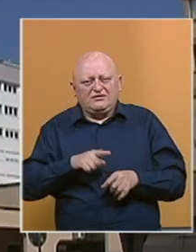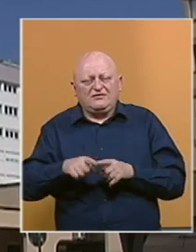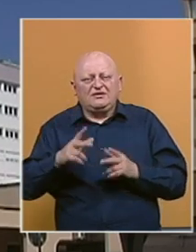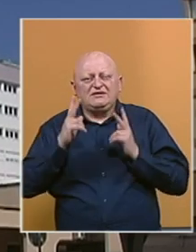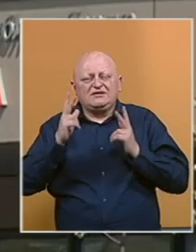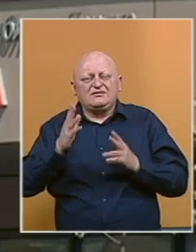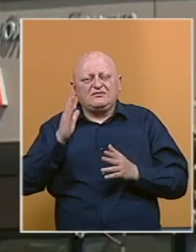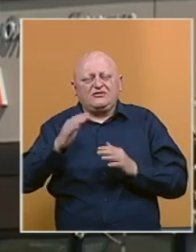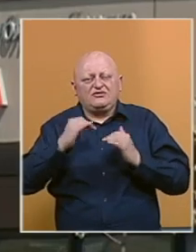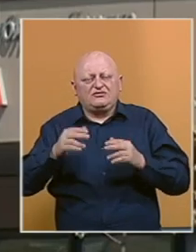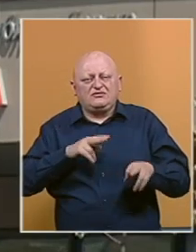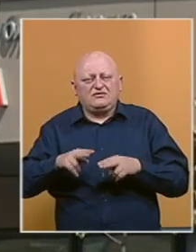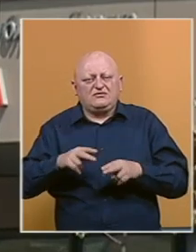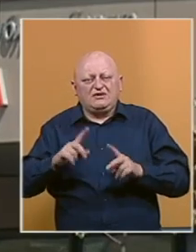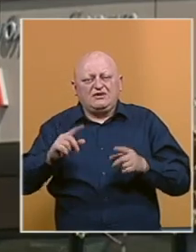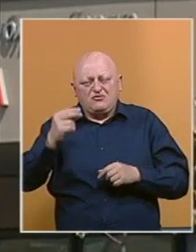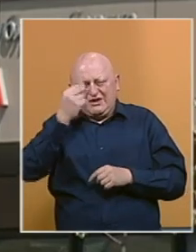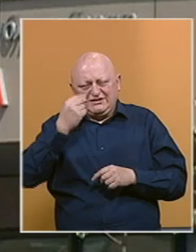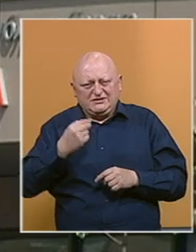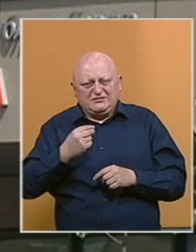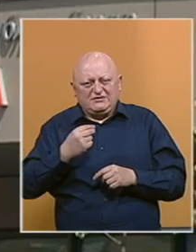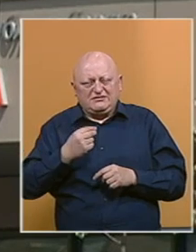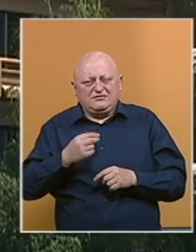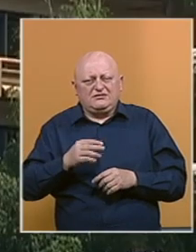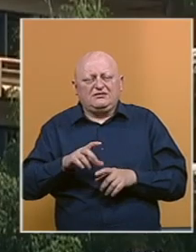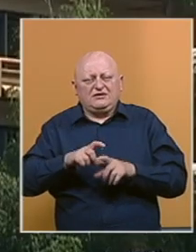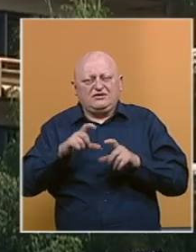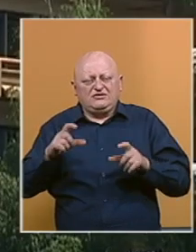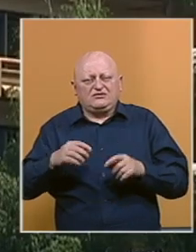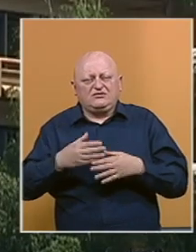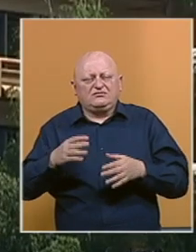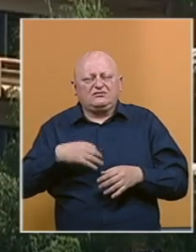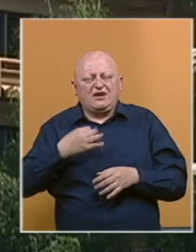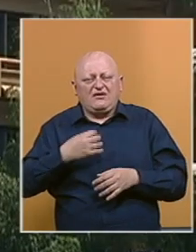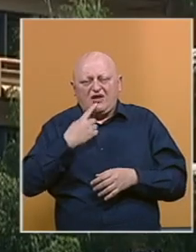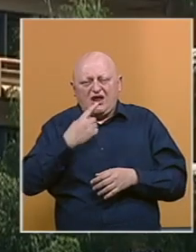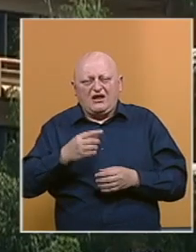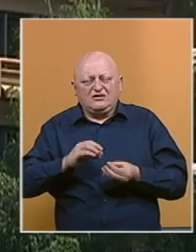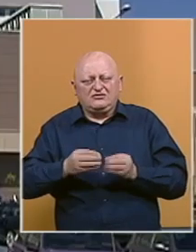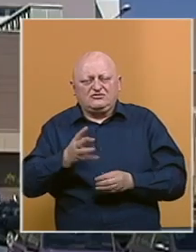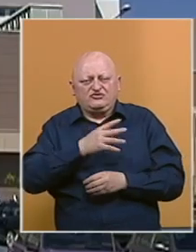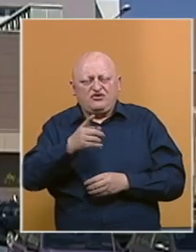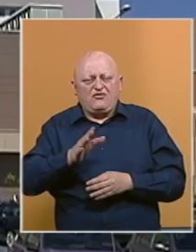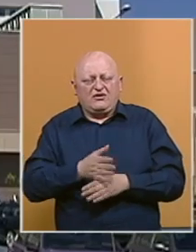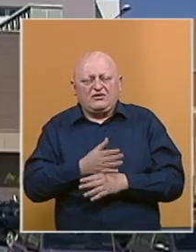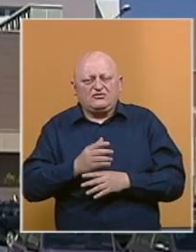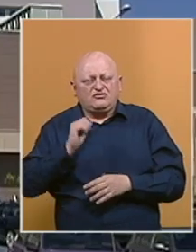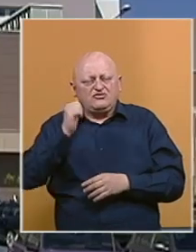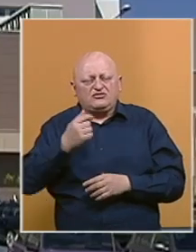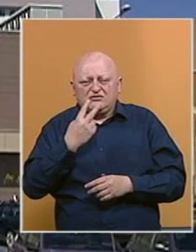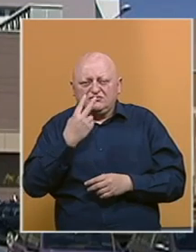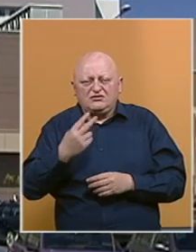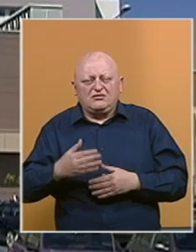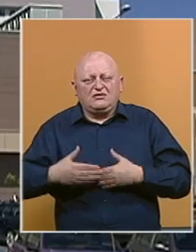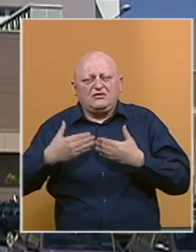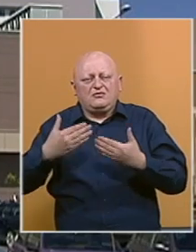zahtje prema viječom ministara uputiti i Republika Srpska. Iz Instituta za javno zdravstvo kažu da će krizni stožar ovog entiteta sutra razmatrati